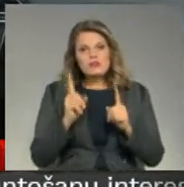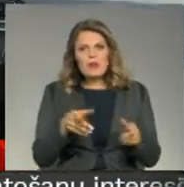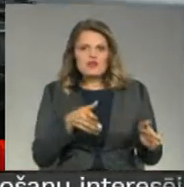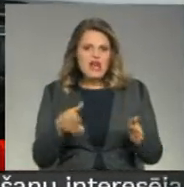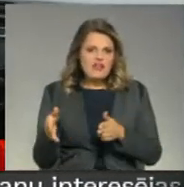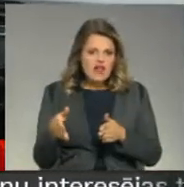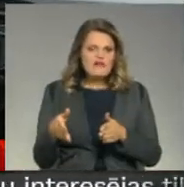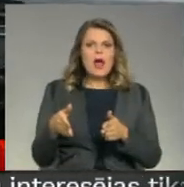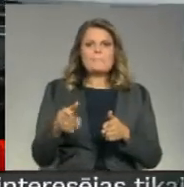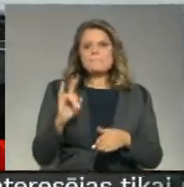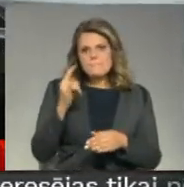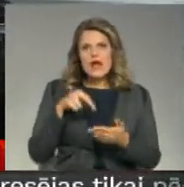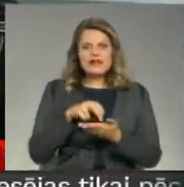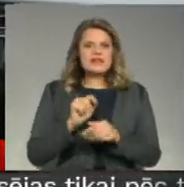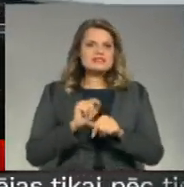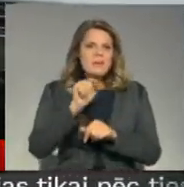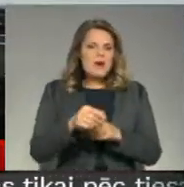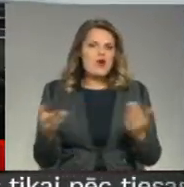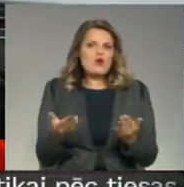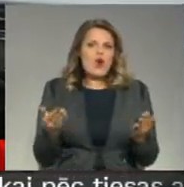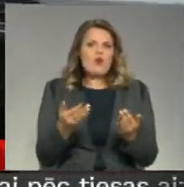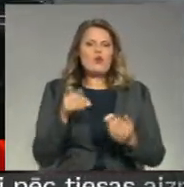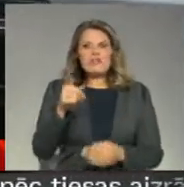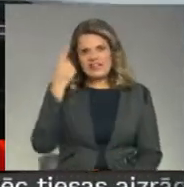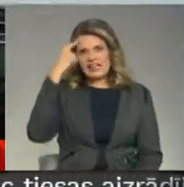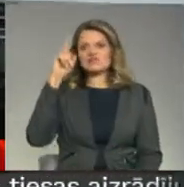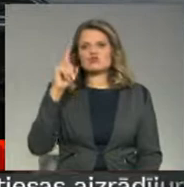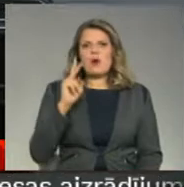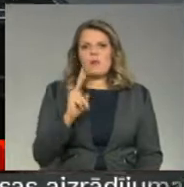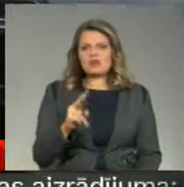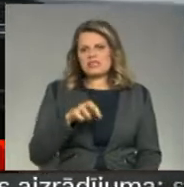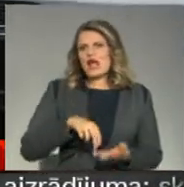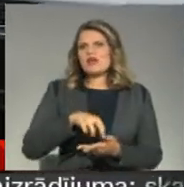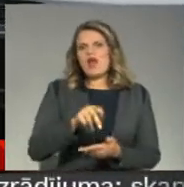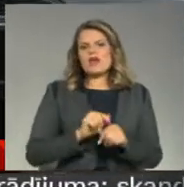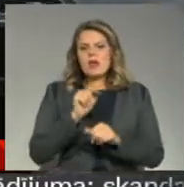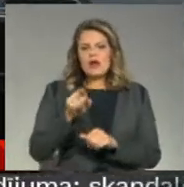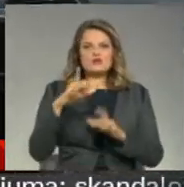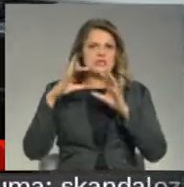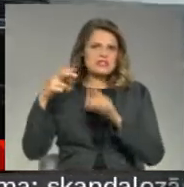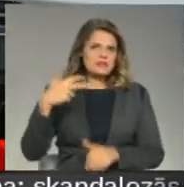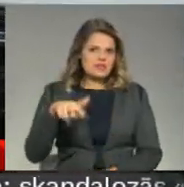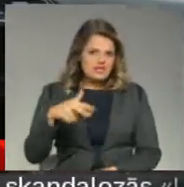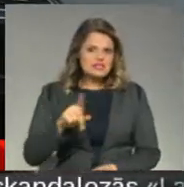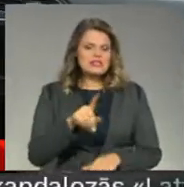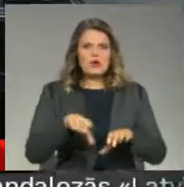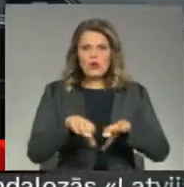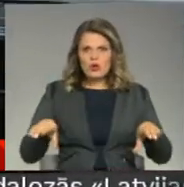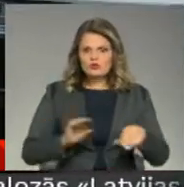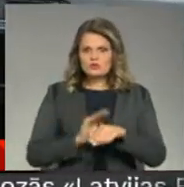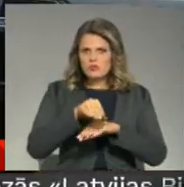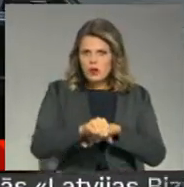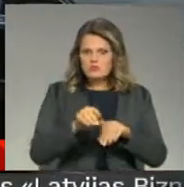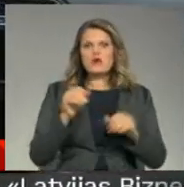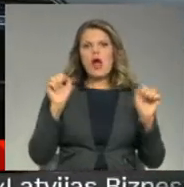gatavam. Bērni ies pāri tur, ko viņi izdomāja, ka jāiet pāri. Šeit ir zīme 30, ir guļošais policis, tās